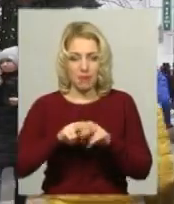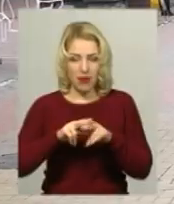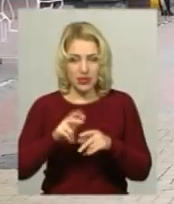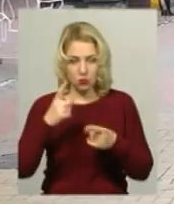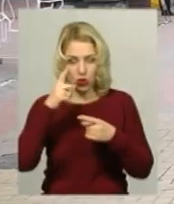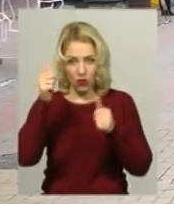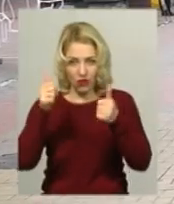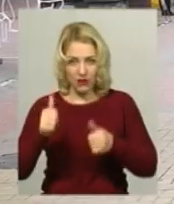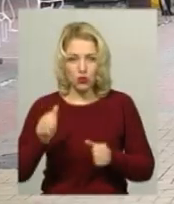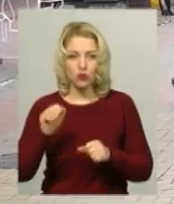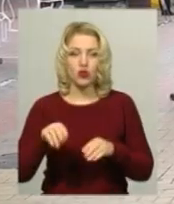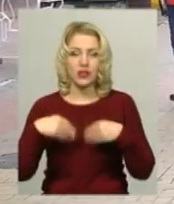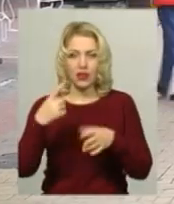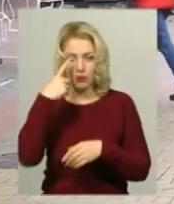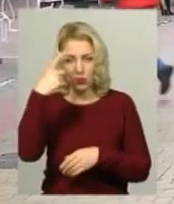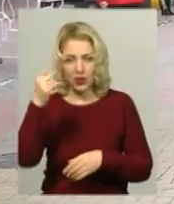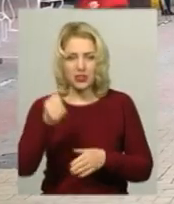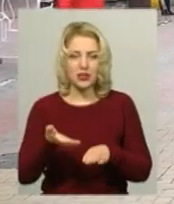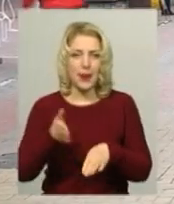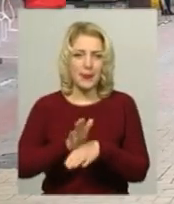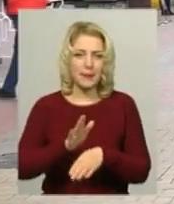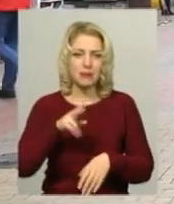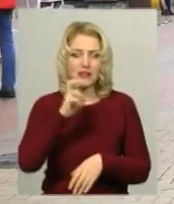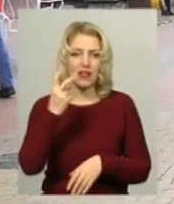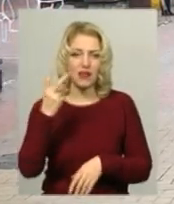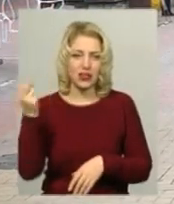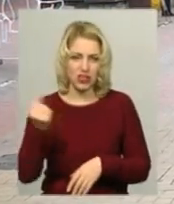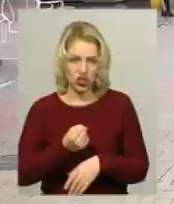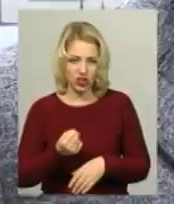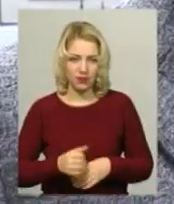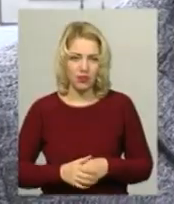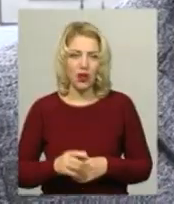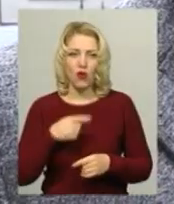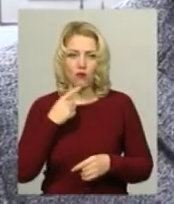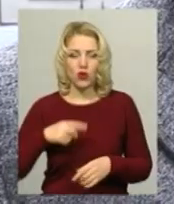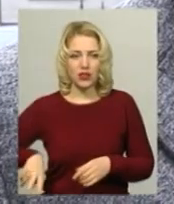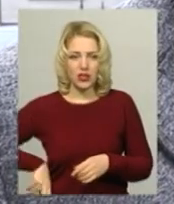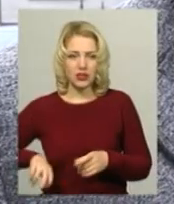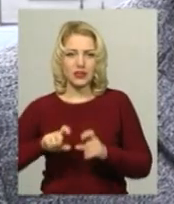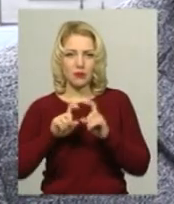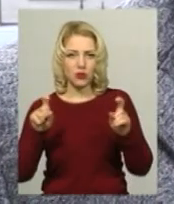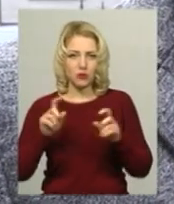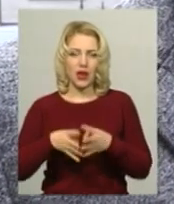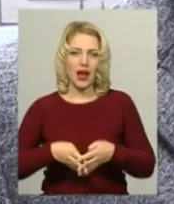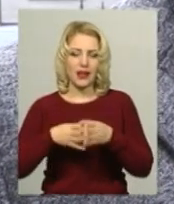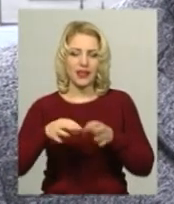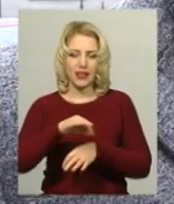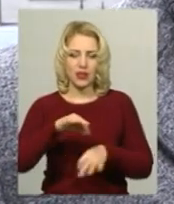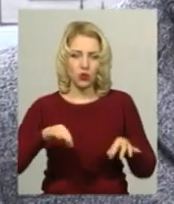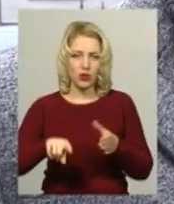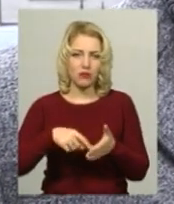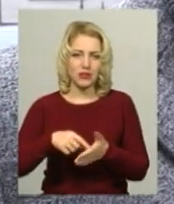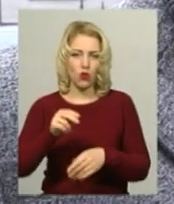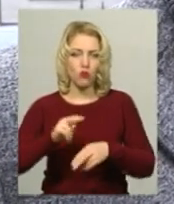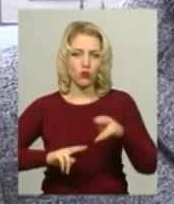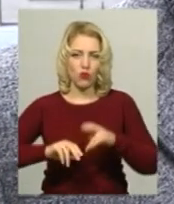попередження та припис на два тижні для подачі документів на розгляд робочої групи, каже директор департаменту архітектури, містобудування